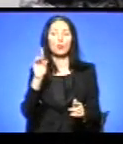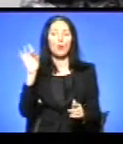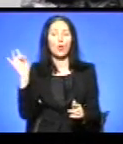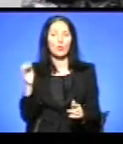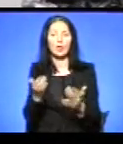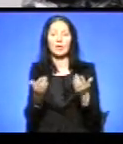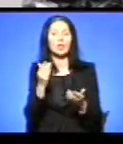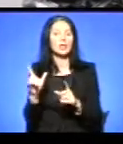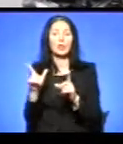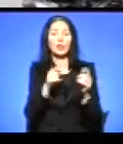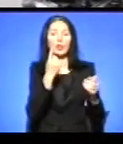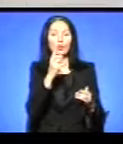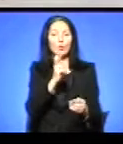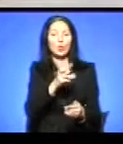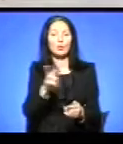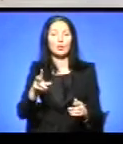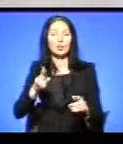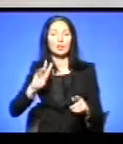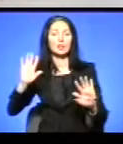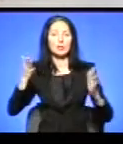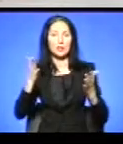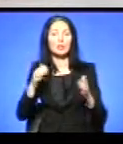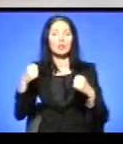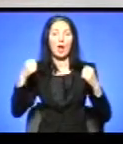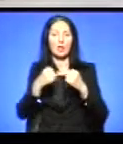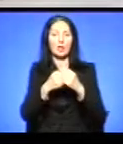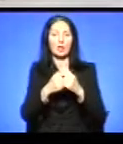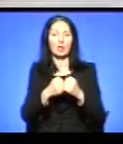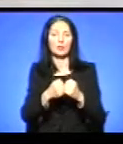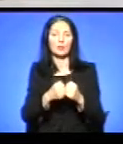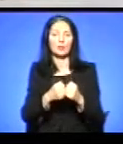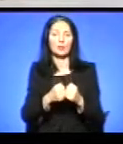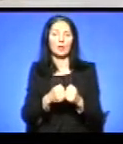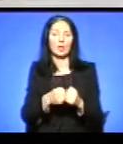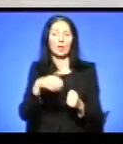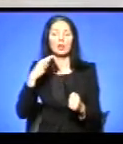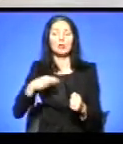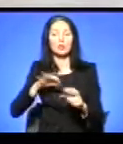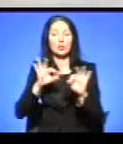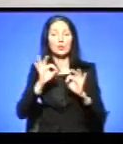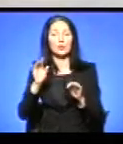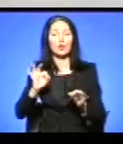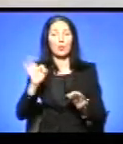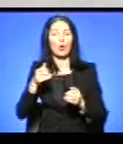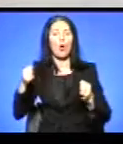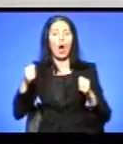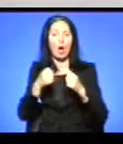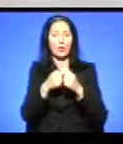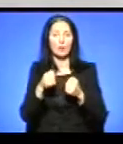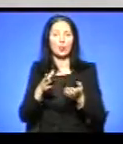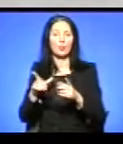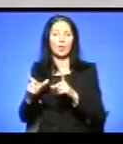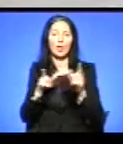і одного кілометра, як сталося ДТП. Зі слів батька, Станіслав розповідає про аварію. Вони їхали в напрямку Києва,